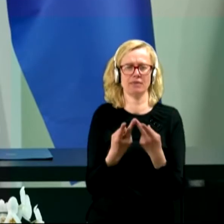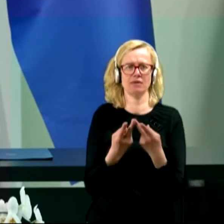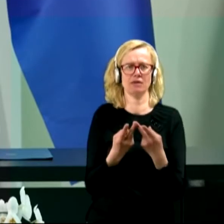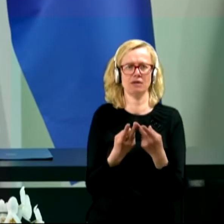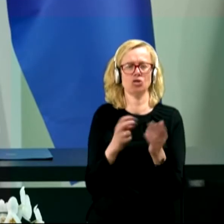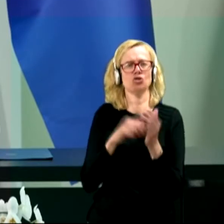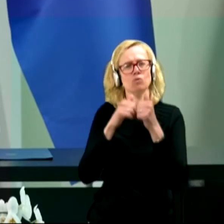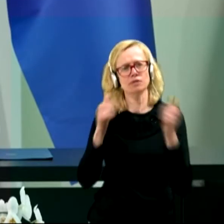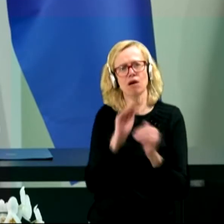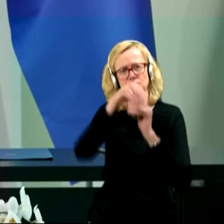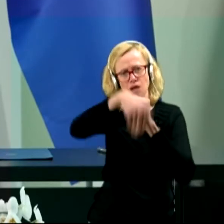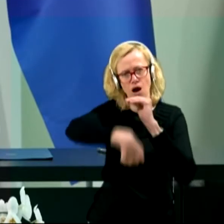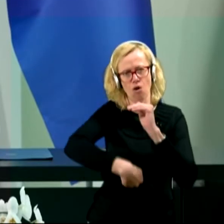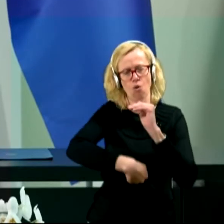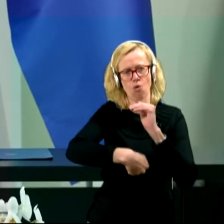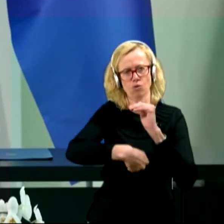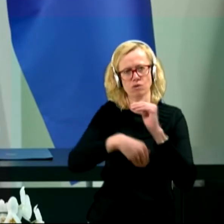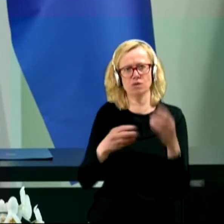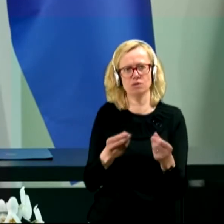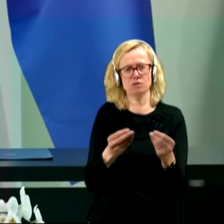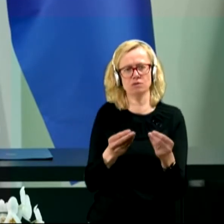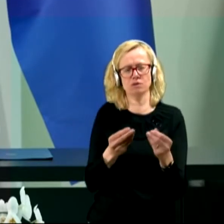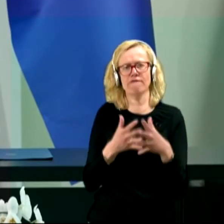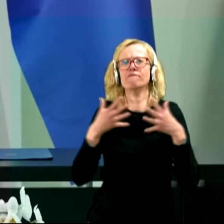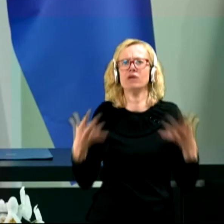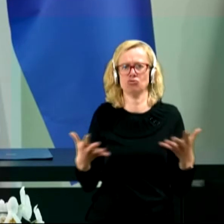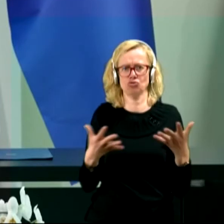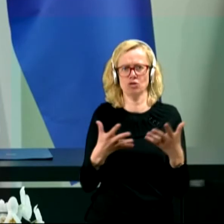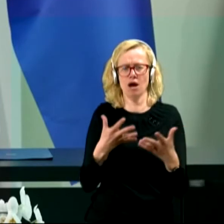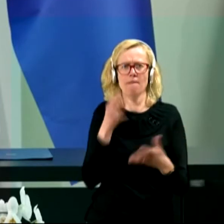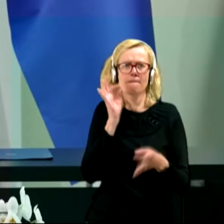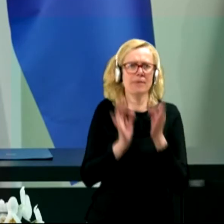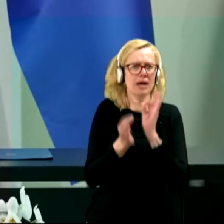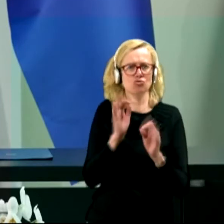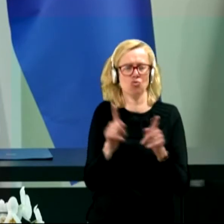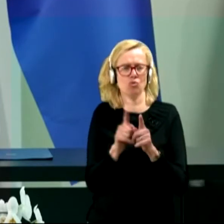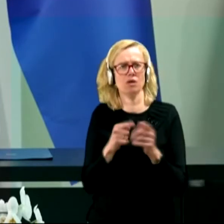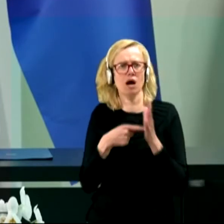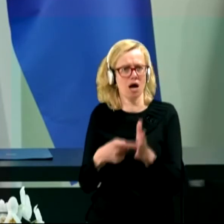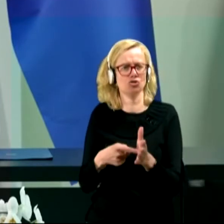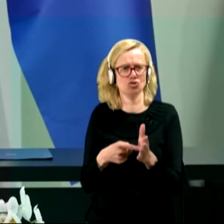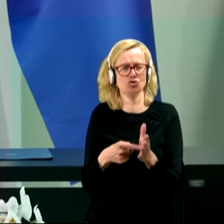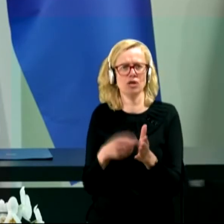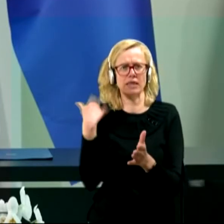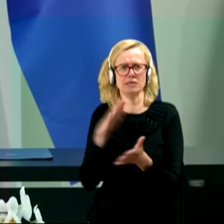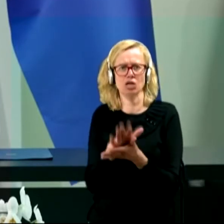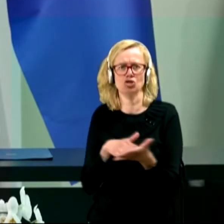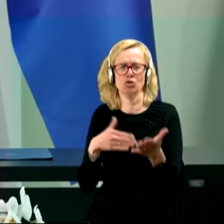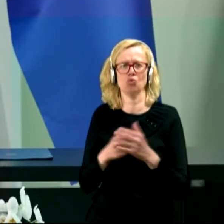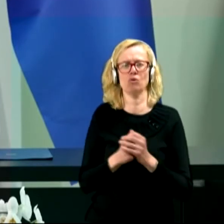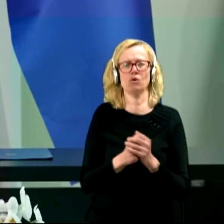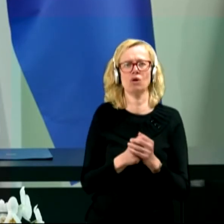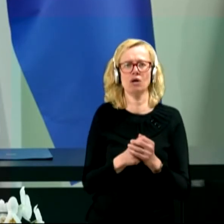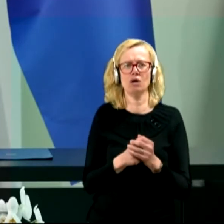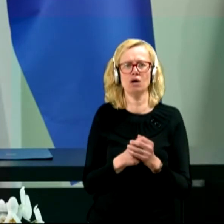pa za zahodno poloblo, večja preizkušnja, kot je kazalo na samem začetku. Strokonjaki so